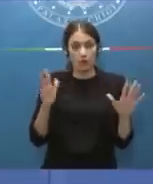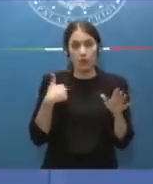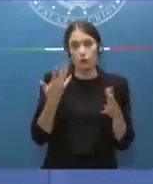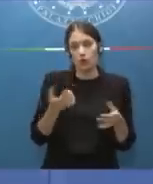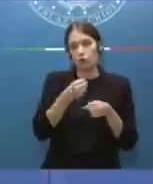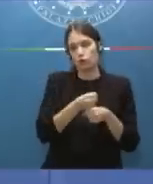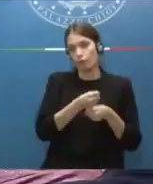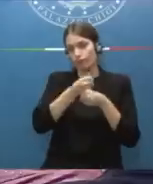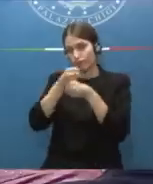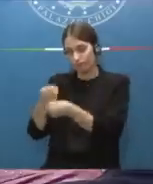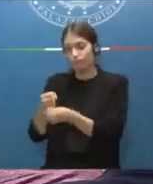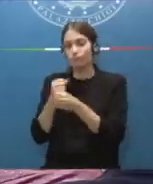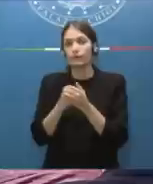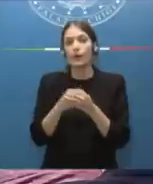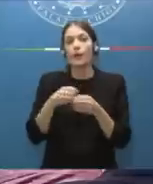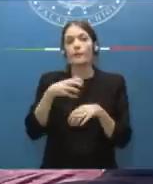Ministro Nordio